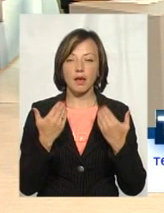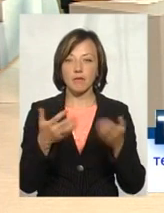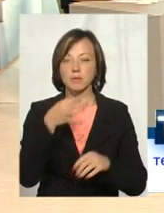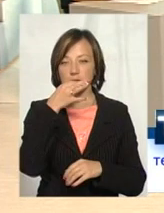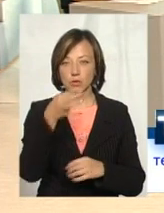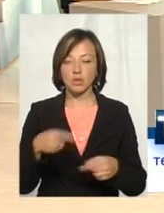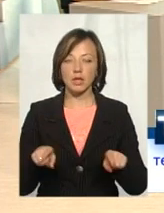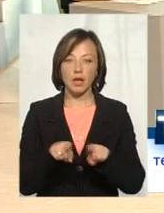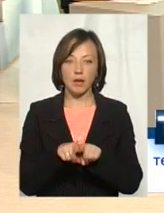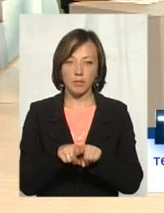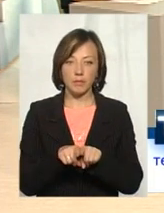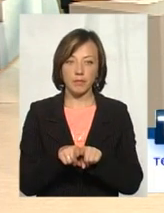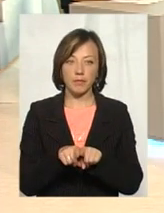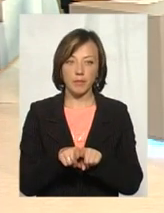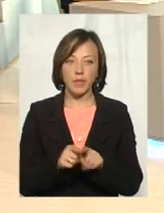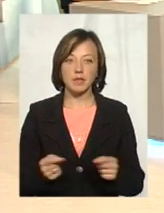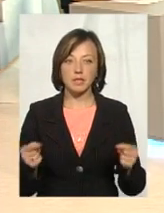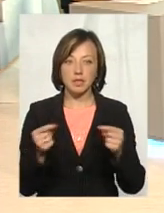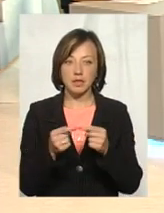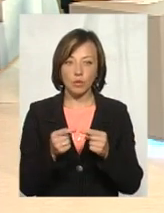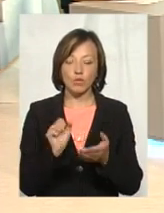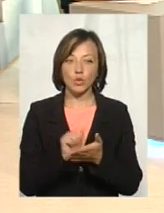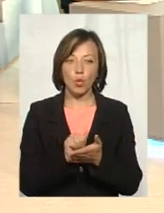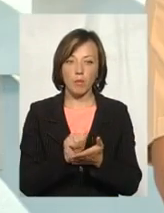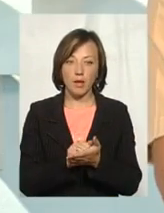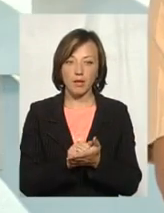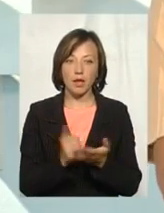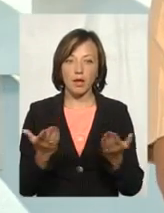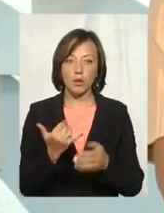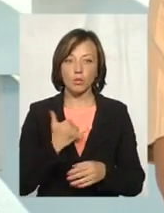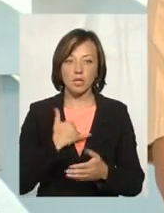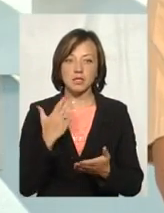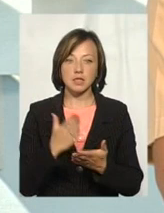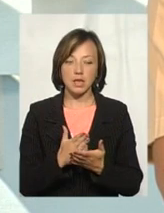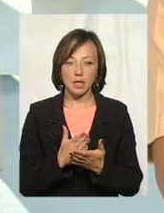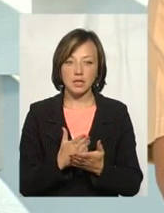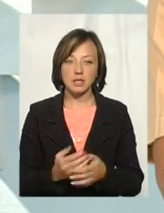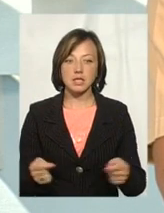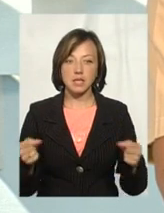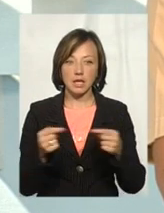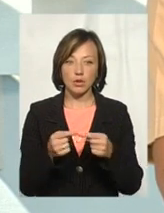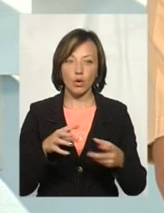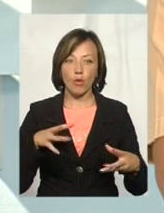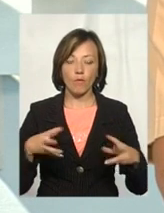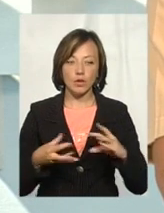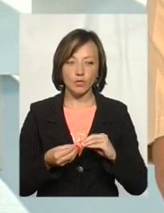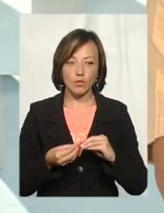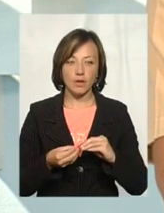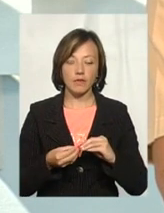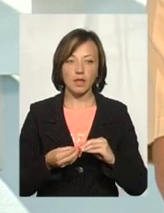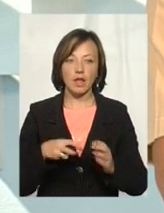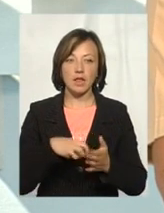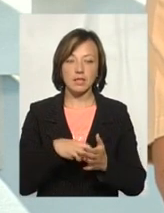таке. Згідно тих документів, які в нас наявні, і згідно висновків і листів